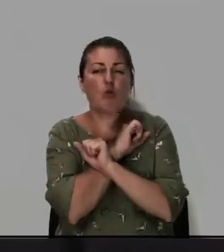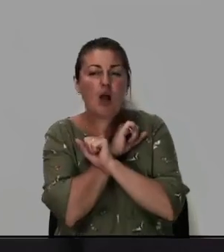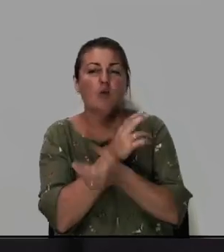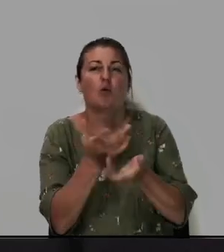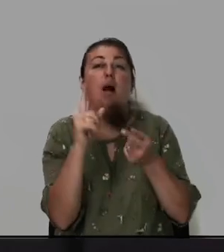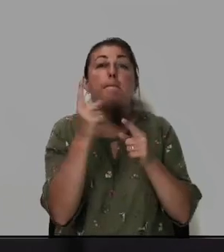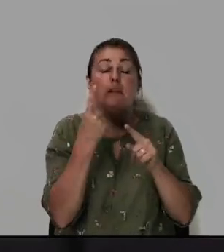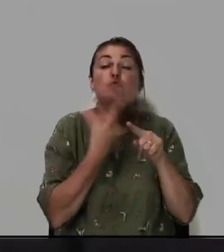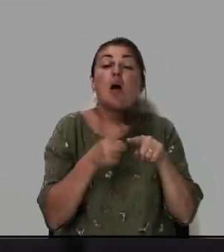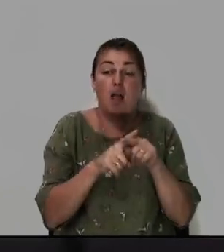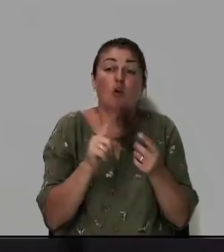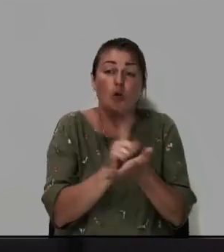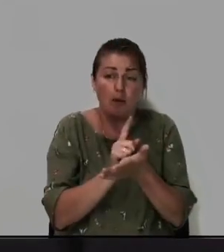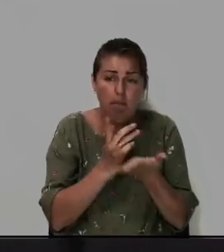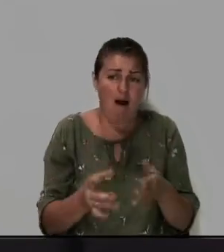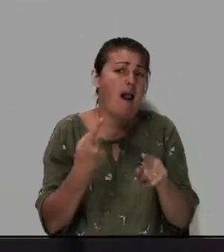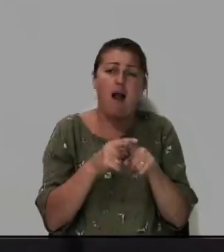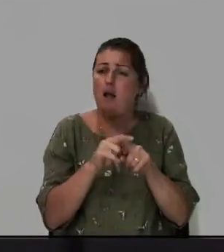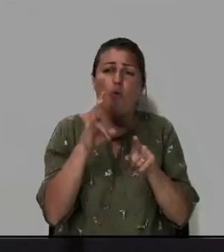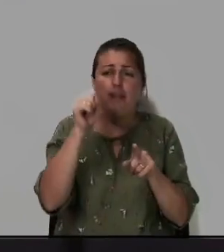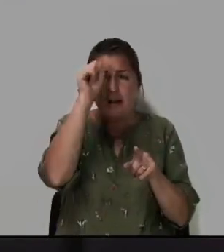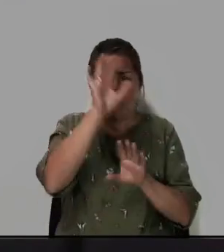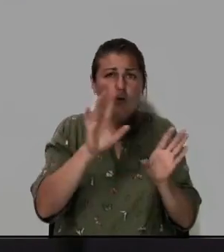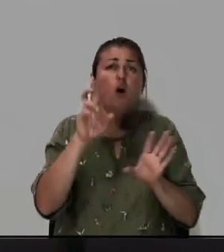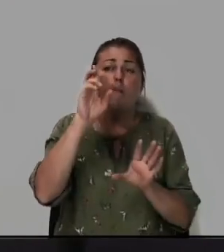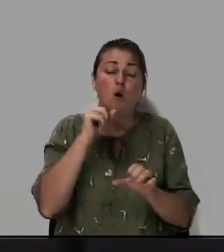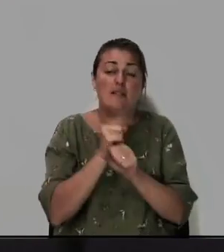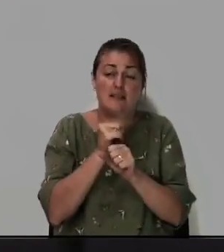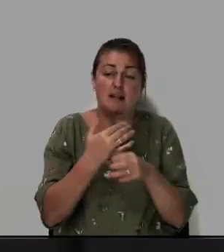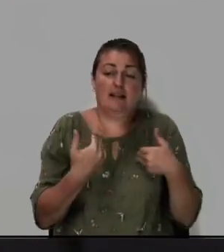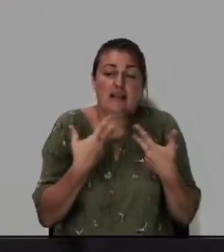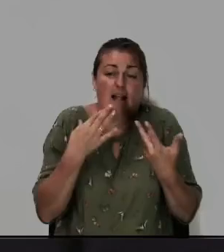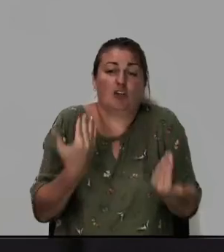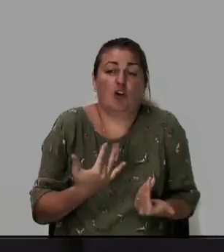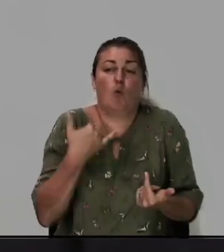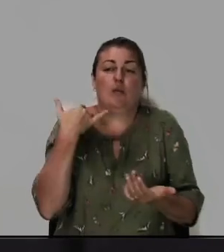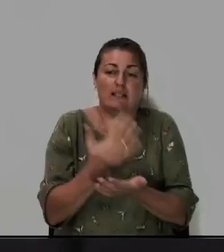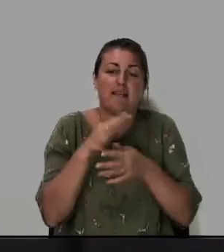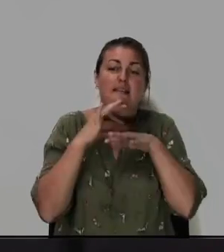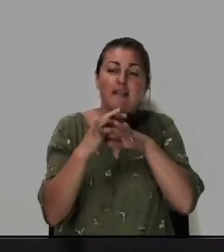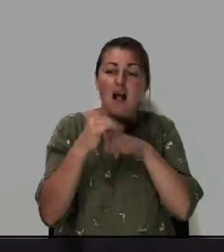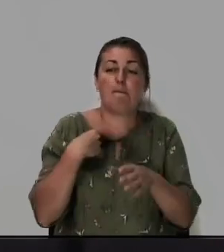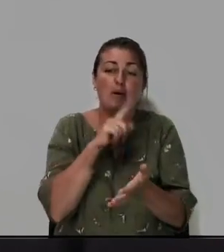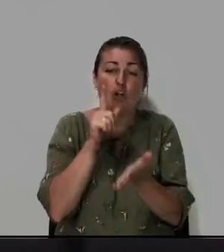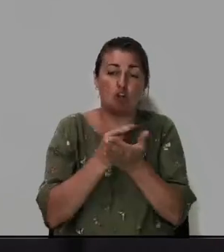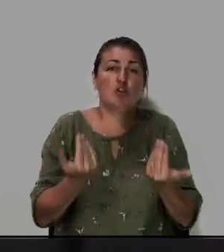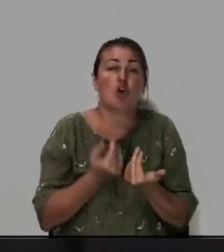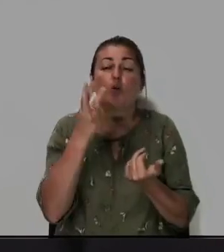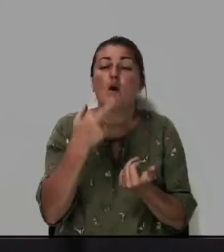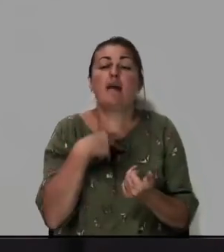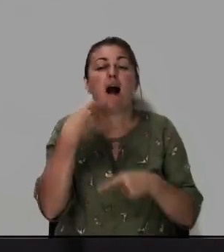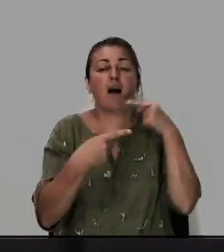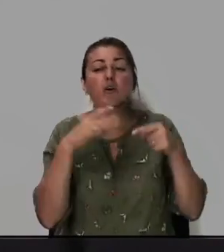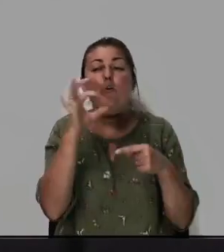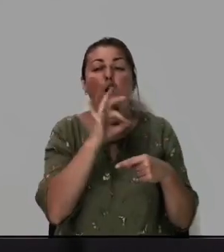потому потому что это нормально это не грешно Бог сделал нас для жизни у нас есть тело и мы должны жить но я говорю